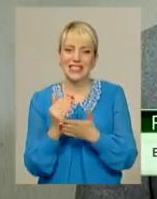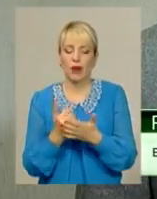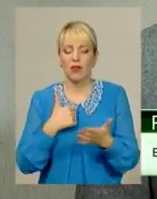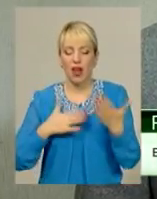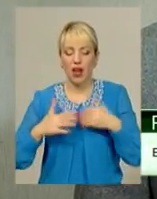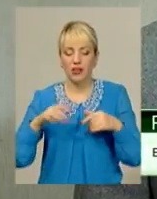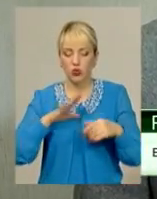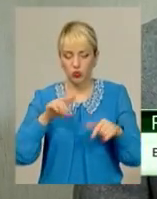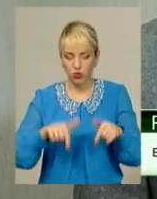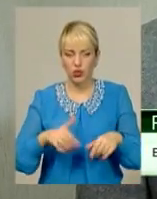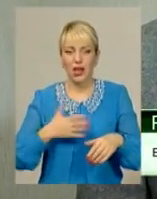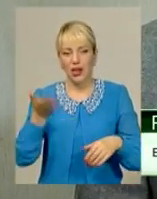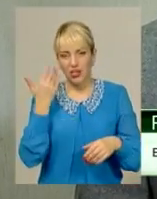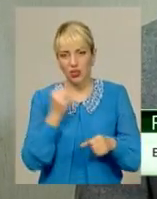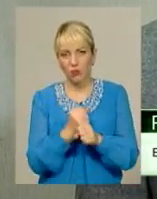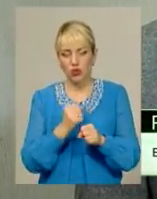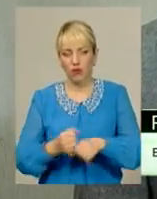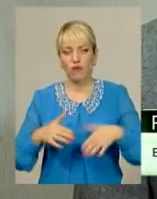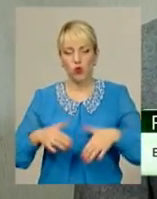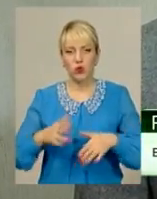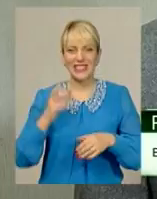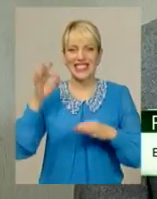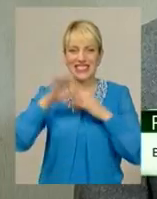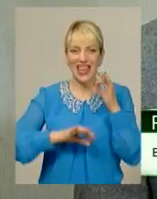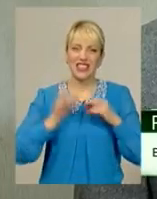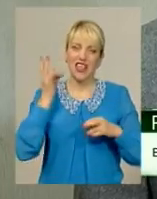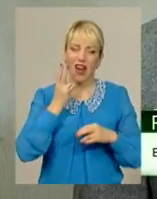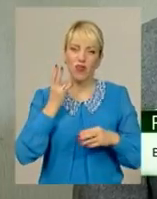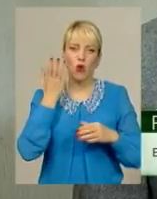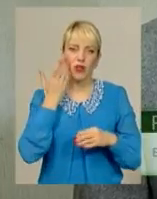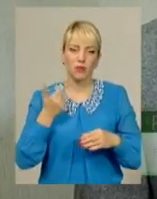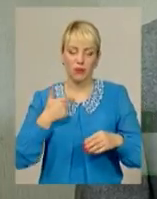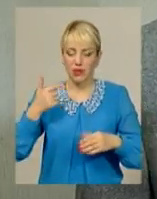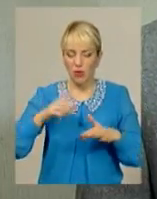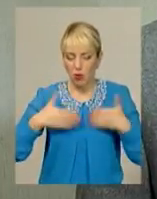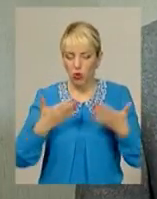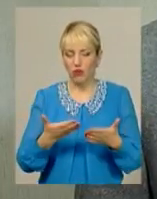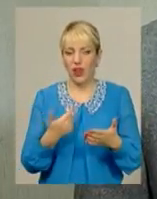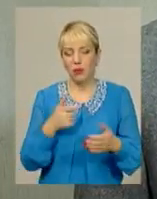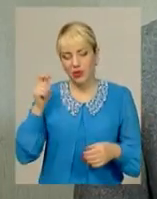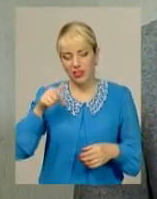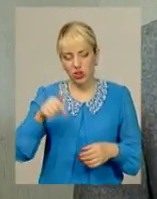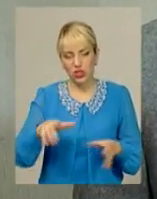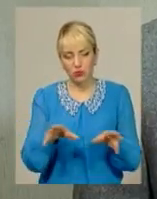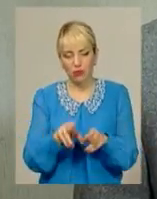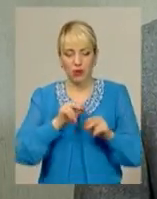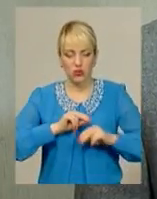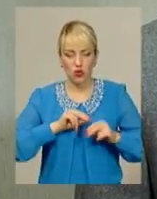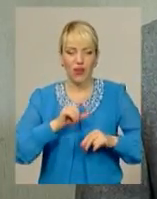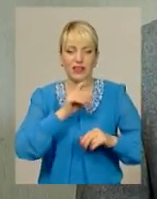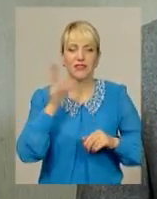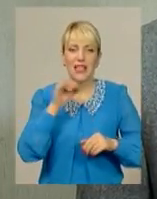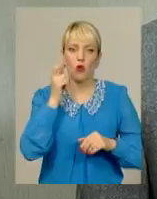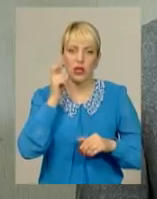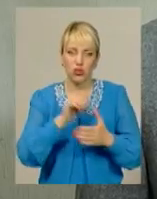Раніше я працював в Грузії та в Західній Африці. А коли мені запропонували приїхати сюди і співпрацювати із Всеукраїнською коаліцією з надання